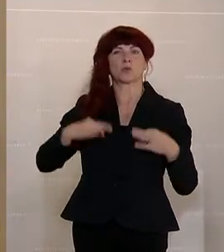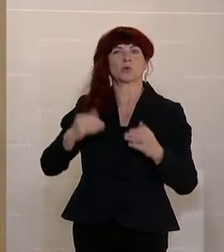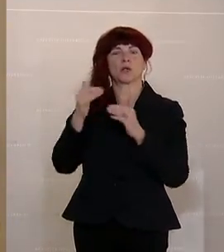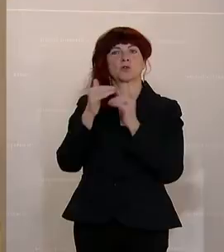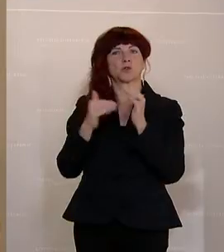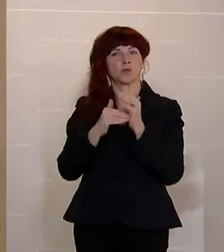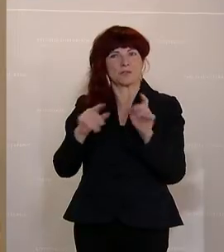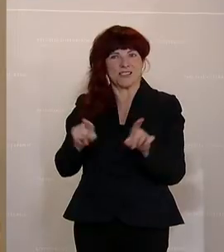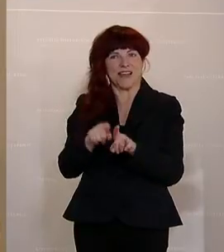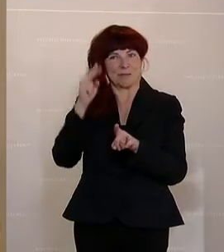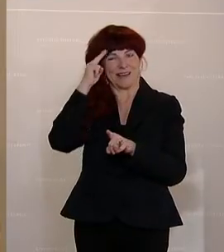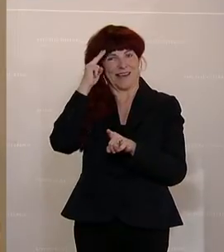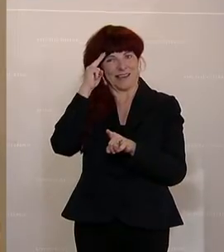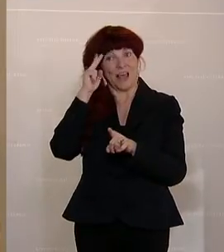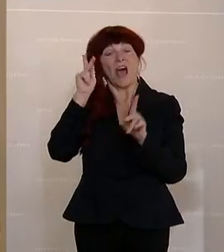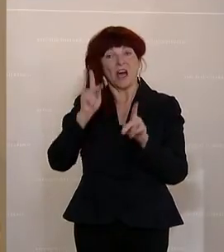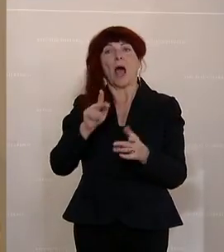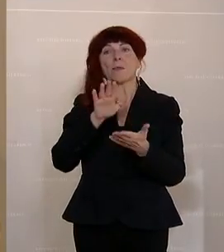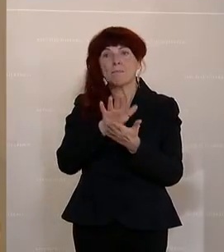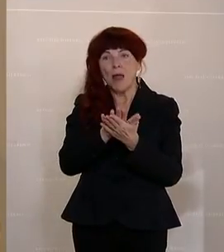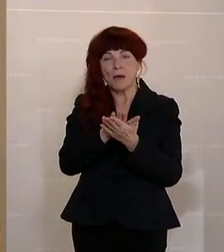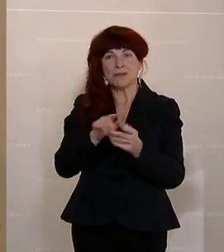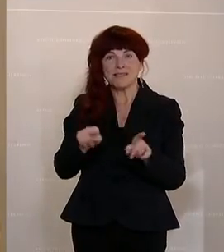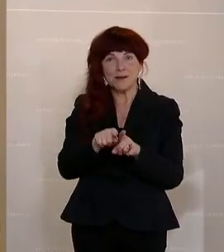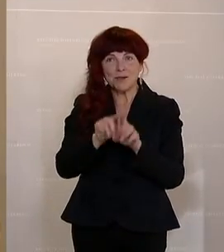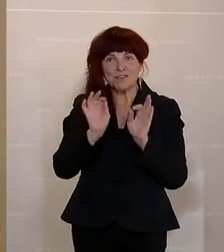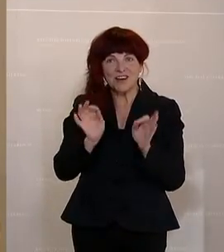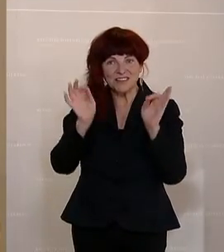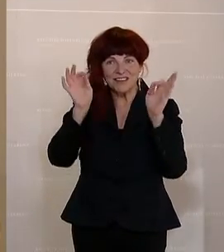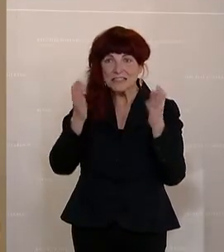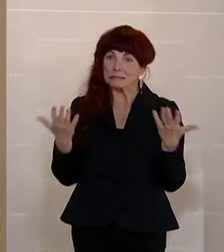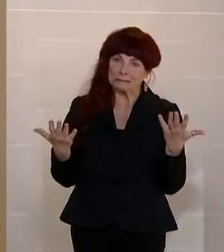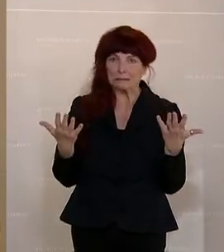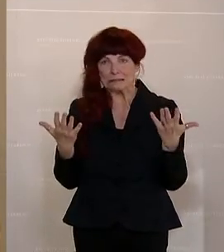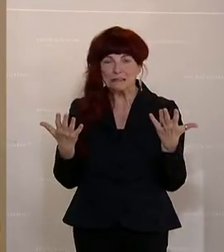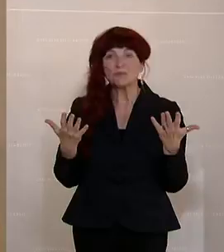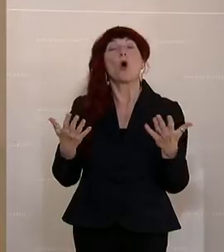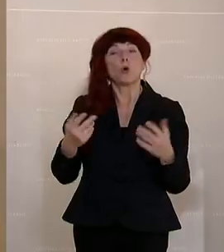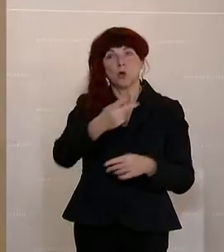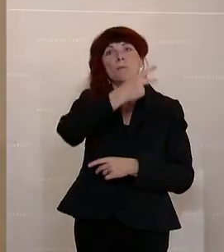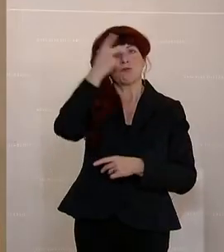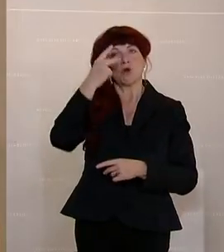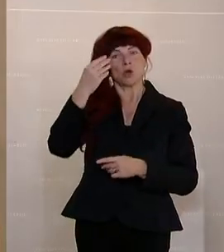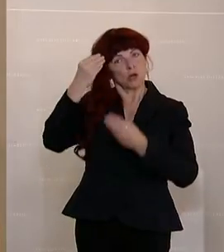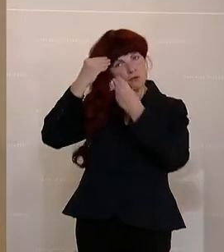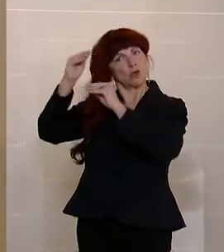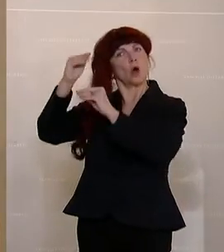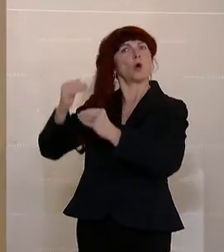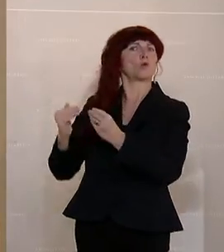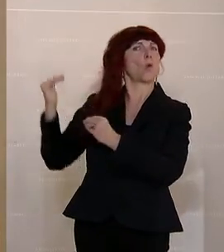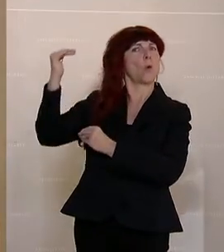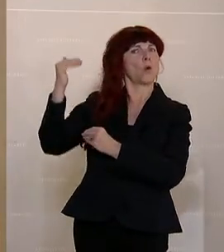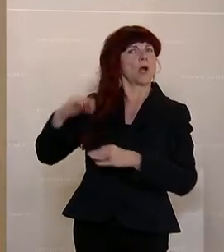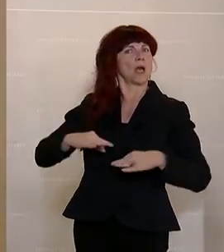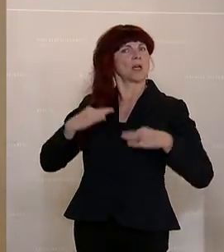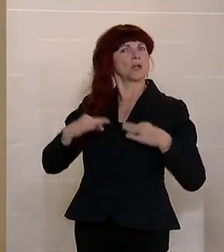kennen, so sehr gut aufrechterhalten können. Und die Bevölkerung hat ein hohes Vertrauen in unser Gesundheitssystem und vor allem auch